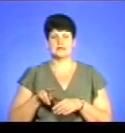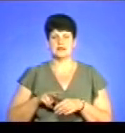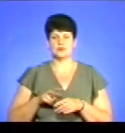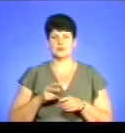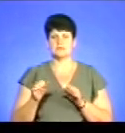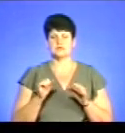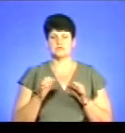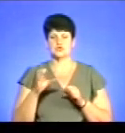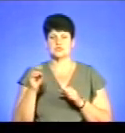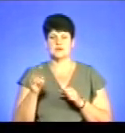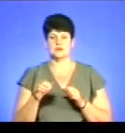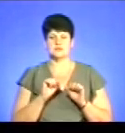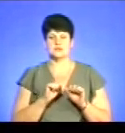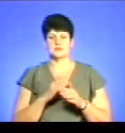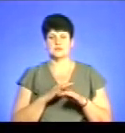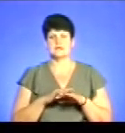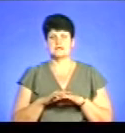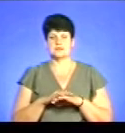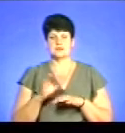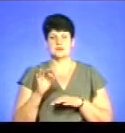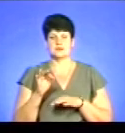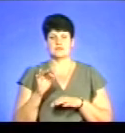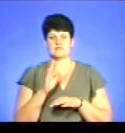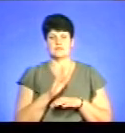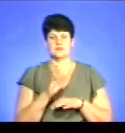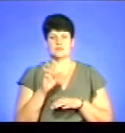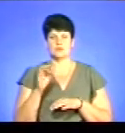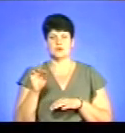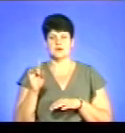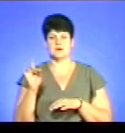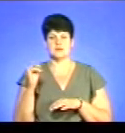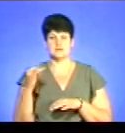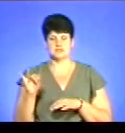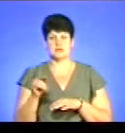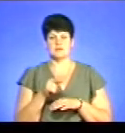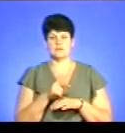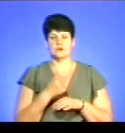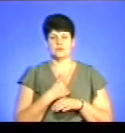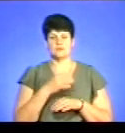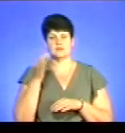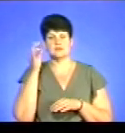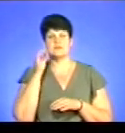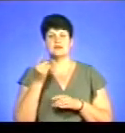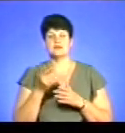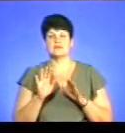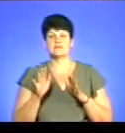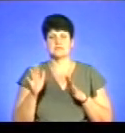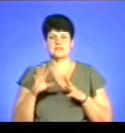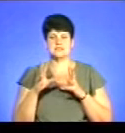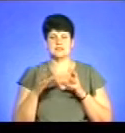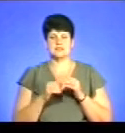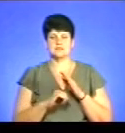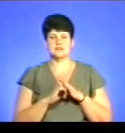соціального захисту населення облдержадміністрації Вадим Боярський. Отож, пане Вадиме, хочемо, щоб ви нагадали, у яких випадках на загальних